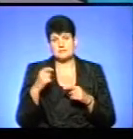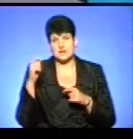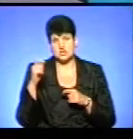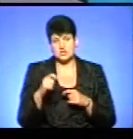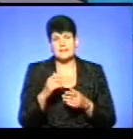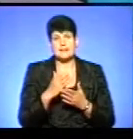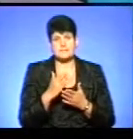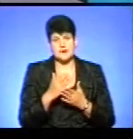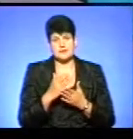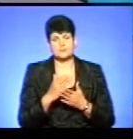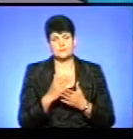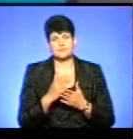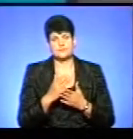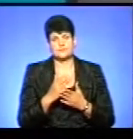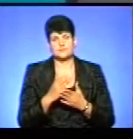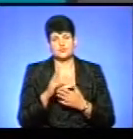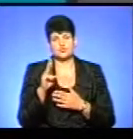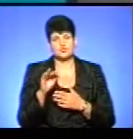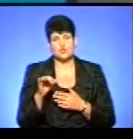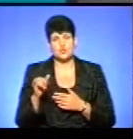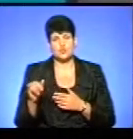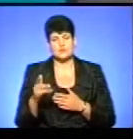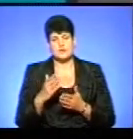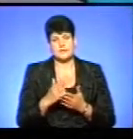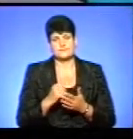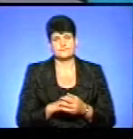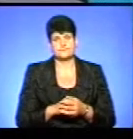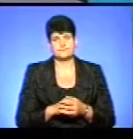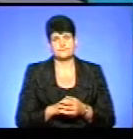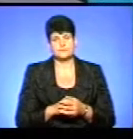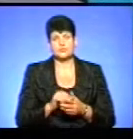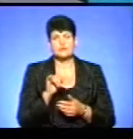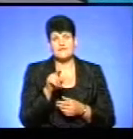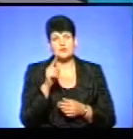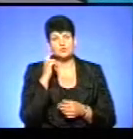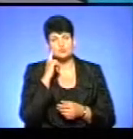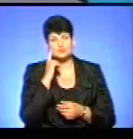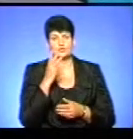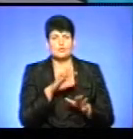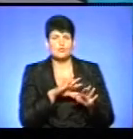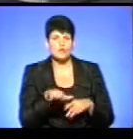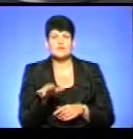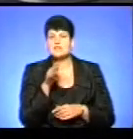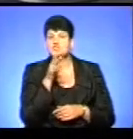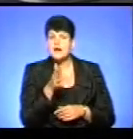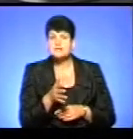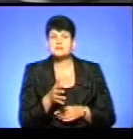все-таки мають… Це якесь шоу було. якийсь шоу є. А от на вашу думку, от, скажімо, ну, пройде якийсь час,